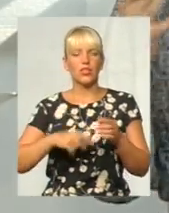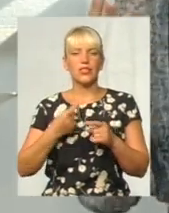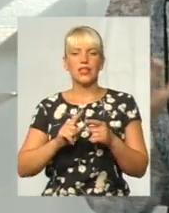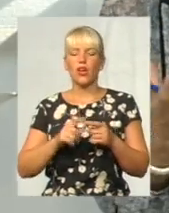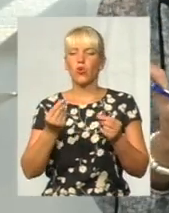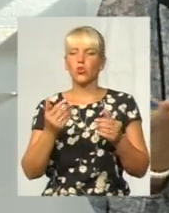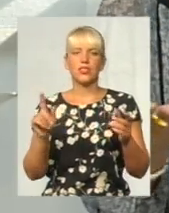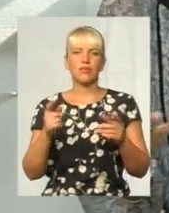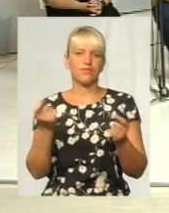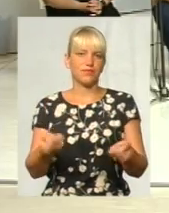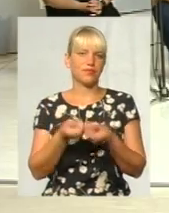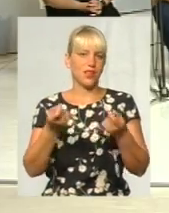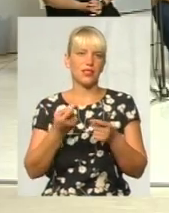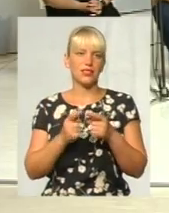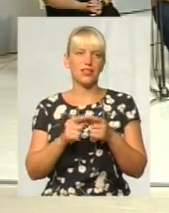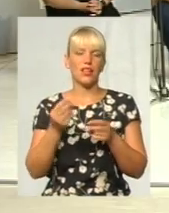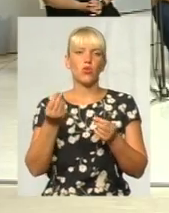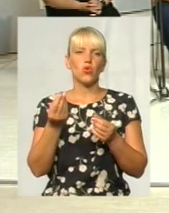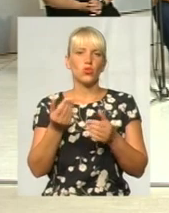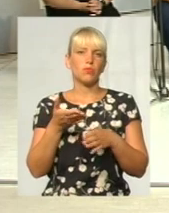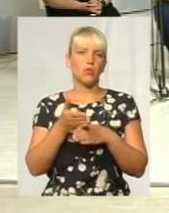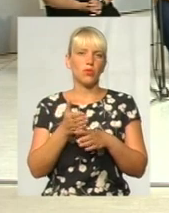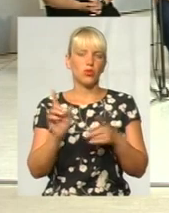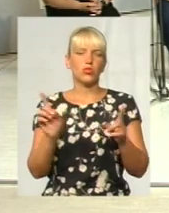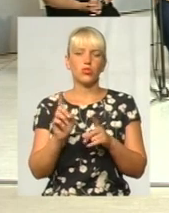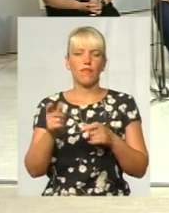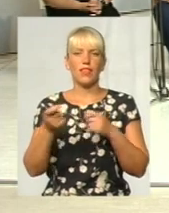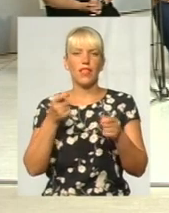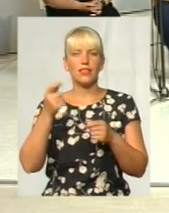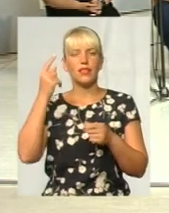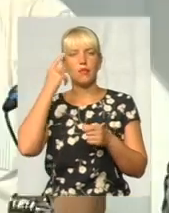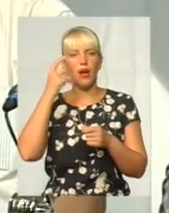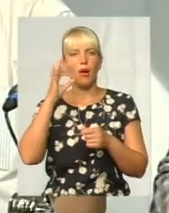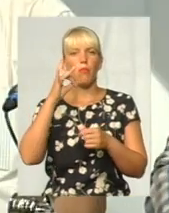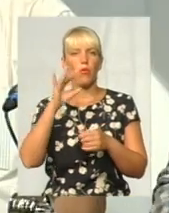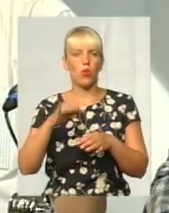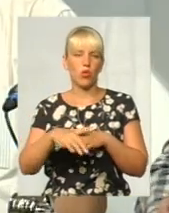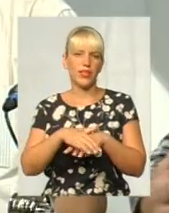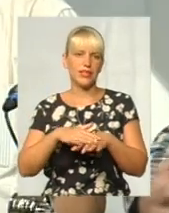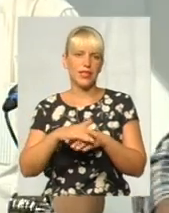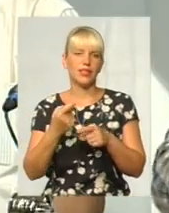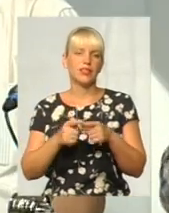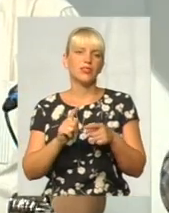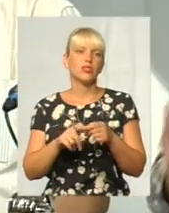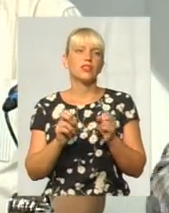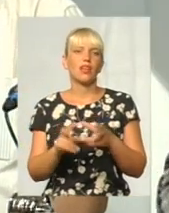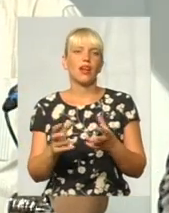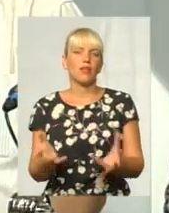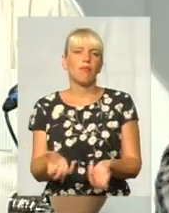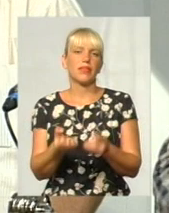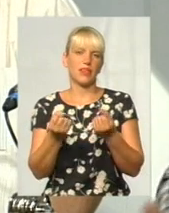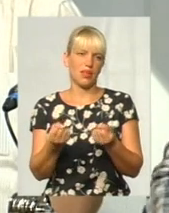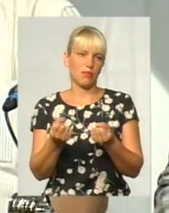можуть допомогти. Це кошти допомоги того, що влада дбає про населення. Це жест такі, знаєте, підтримки.